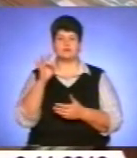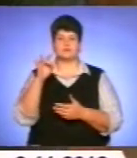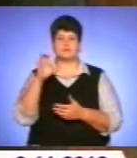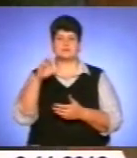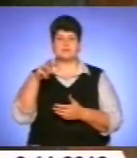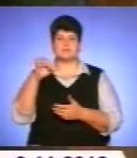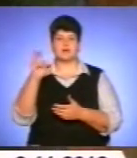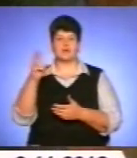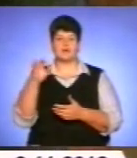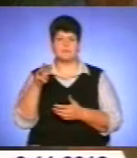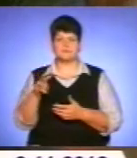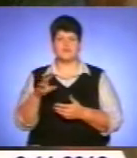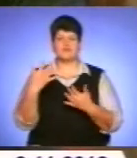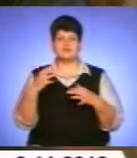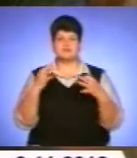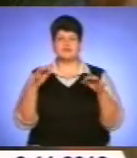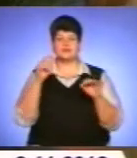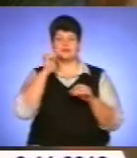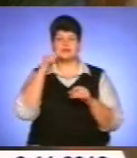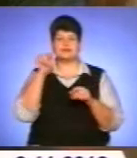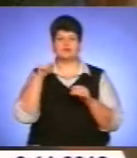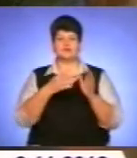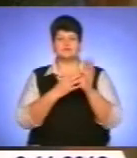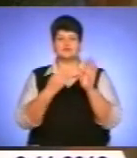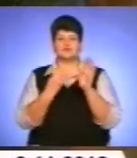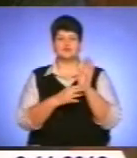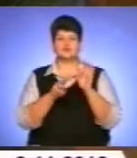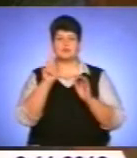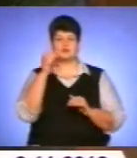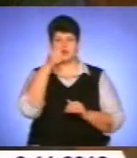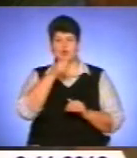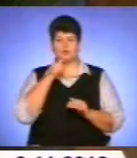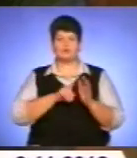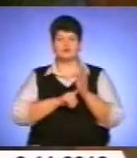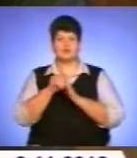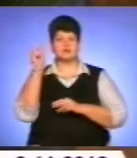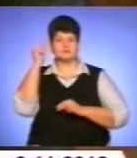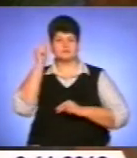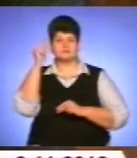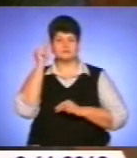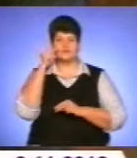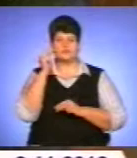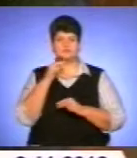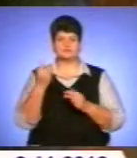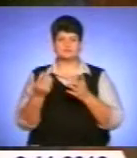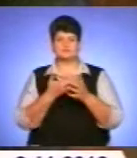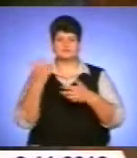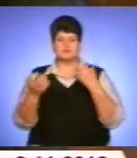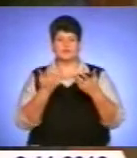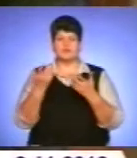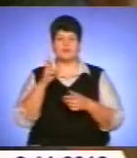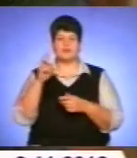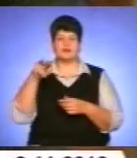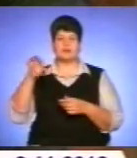Вже за незалежною Україною з 1991 року починається вивчення, відновлюється ім'я Богдана